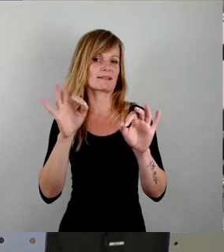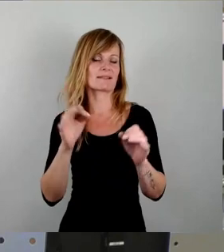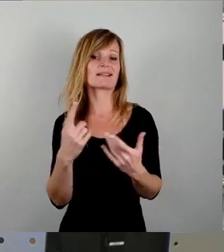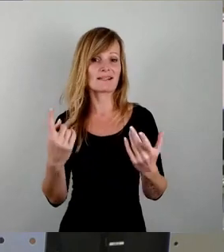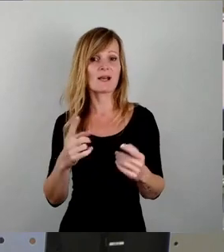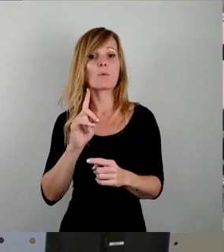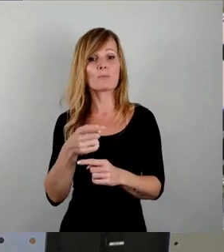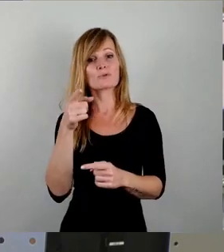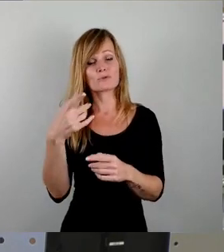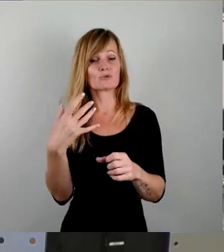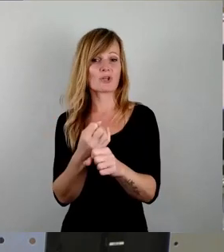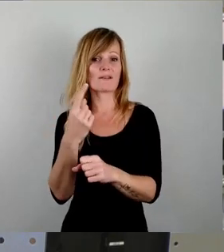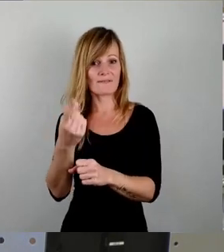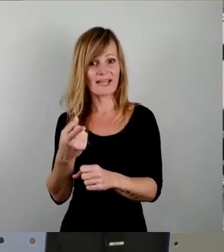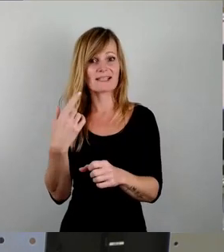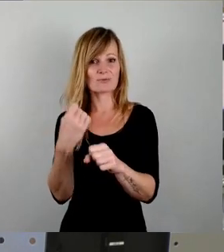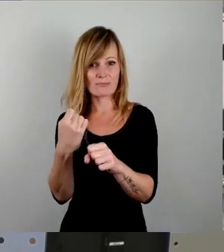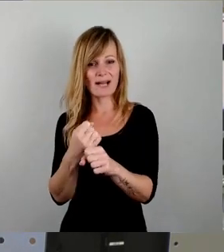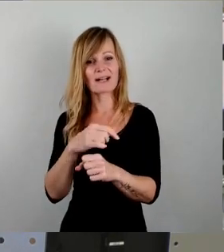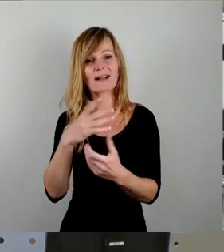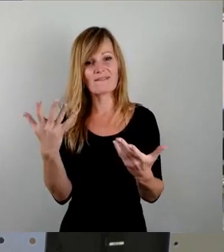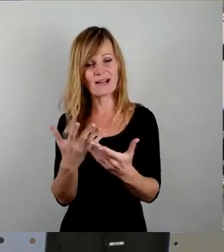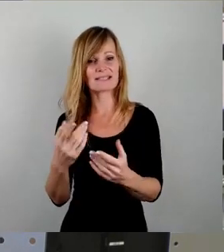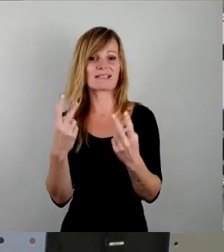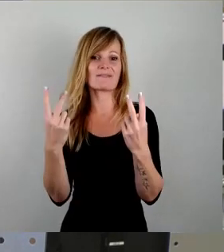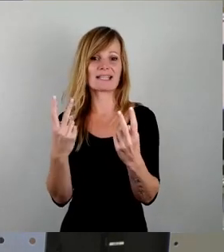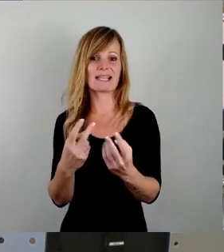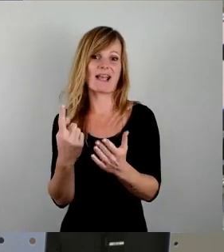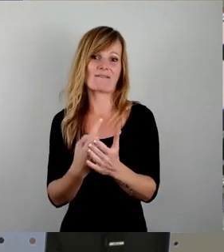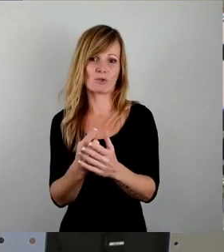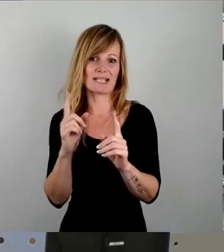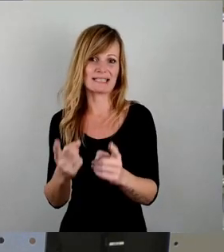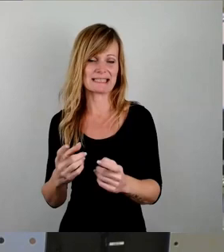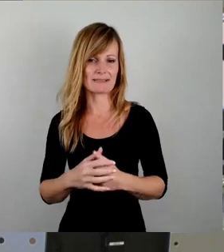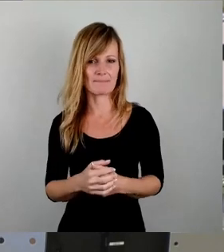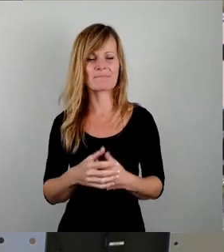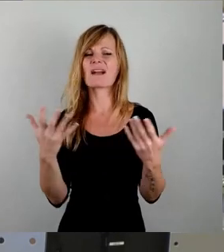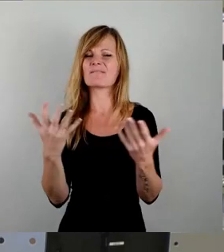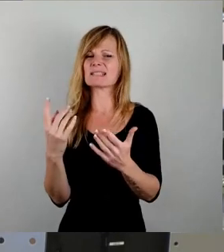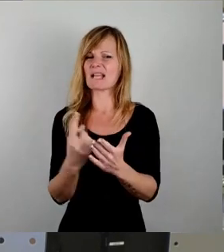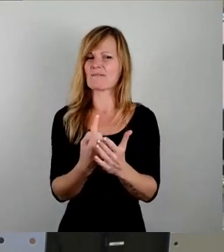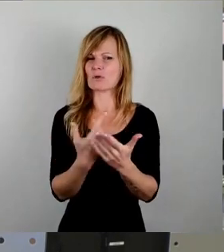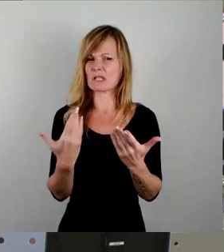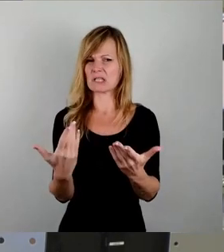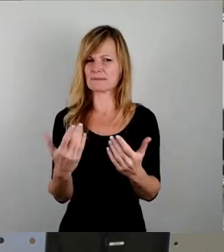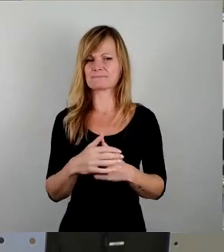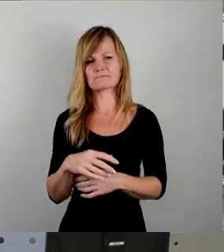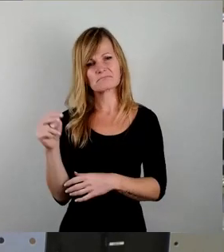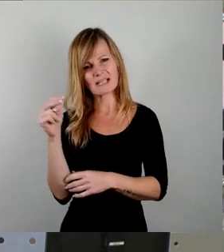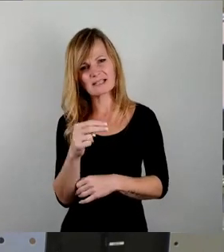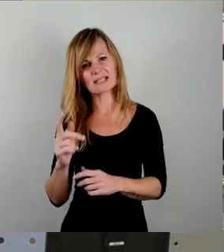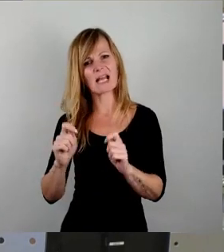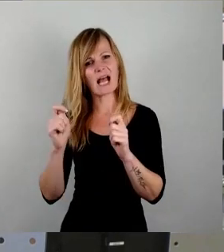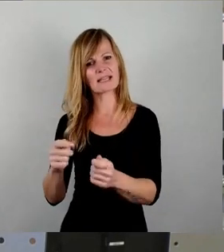gelingen, das zu tun, was erforderlich ist. Was ist erforderlich? Aus Sicht der Antragsteller